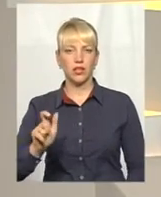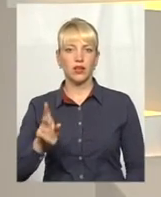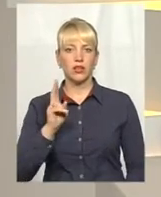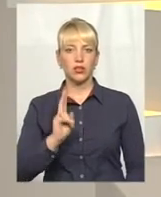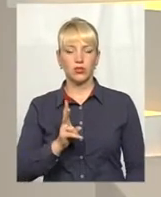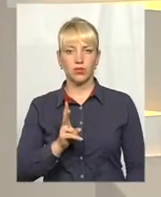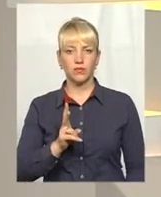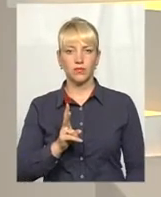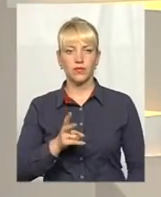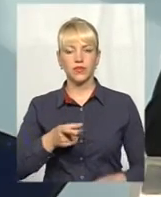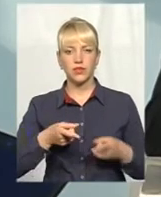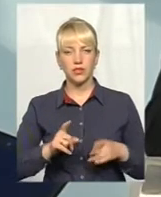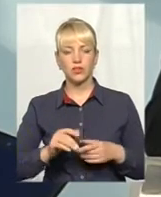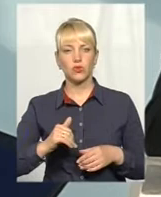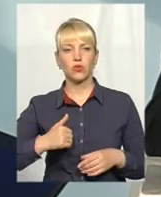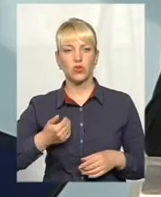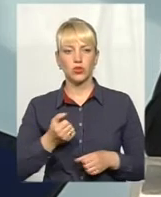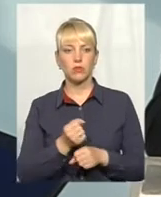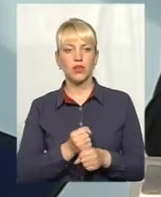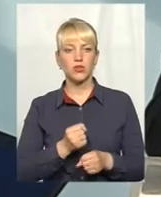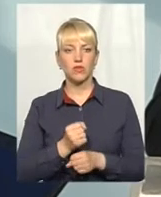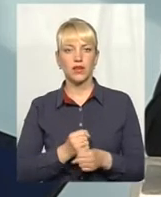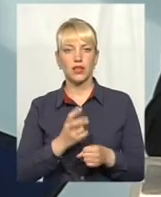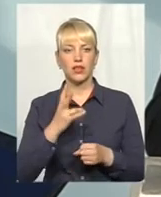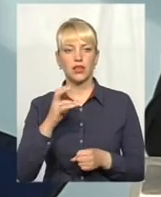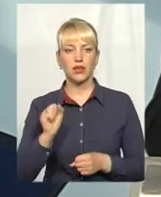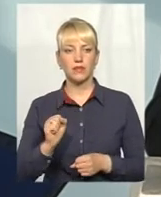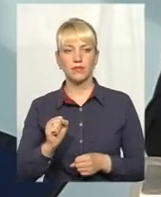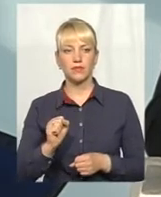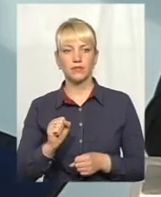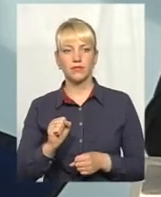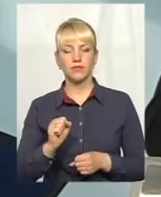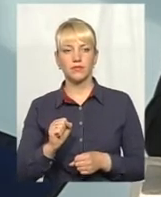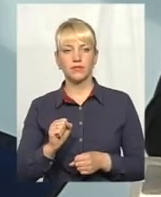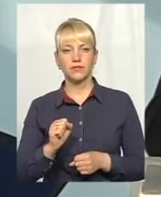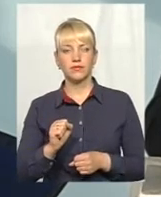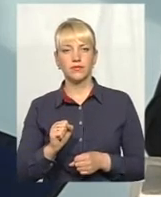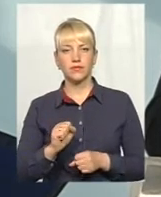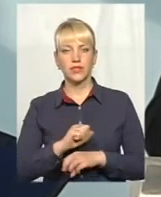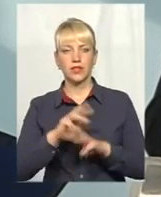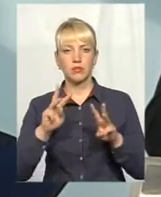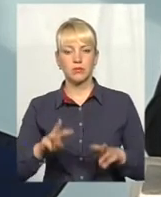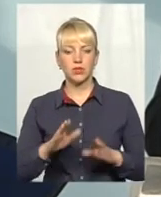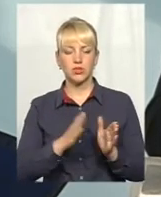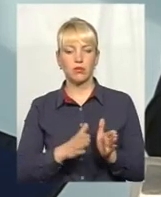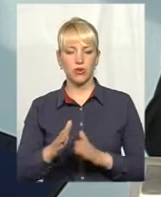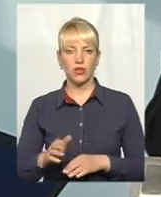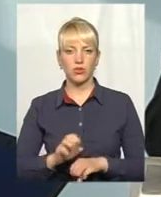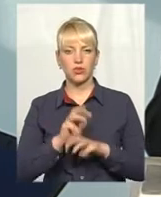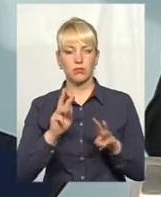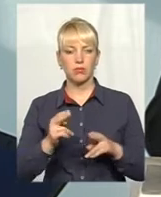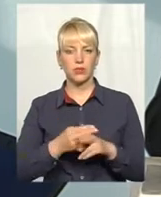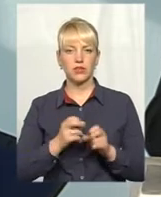дійсно хочуть працювати на забезпечення порядку, забезпечення